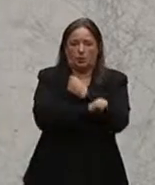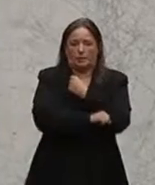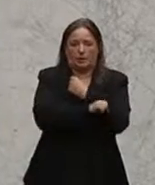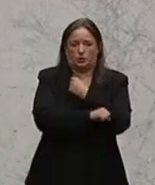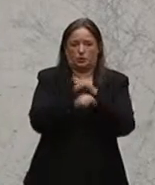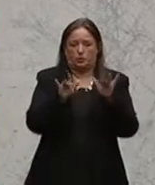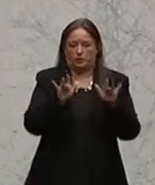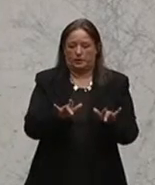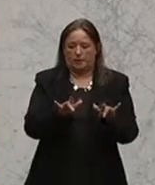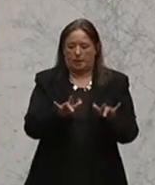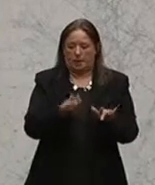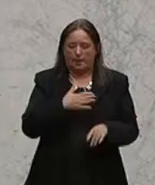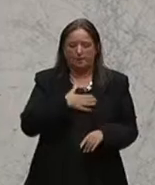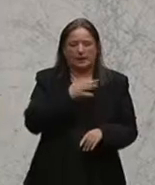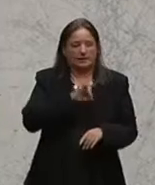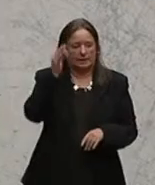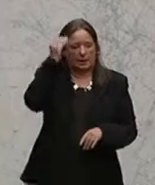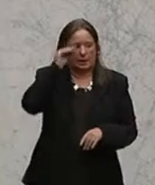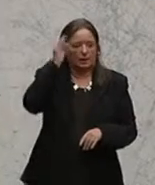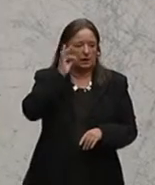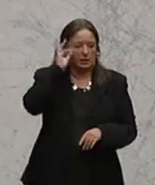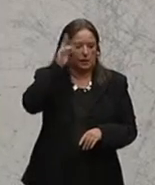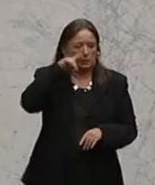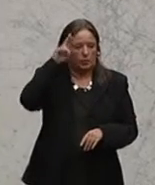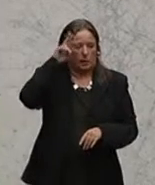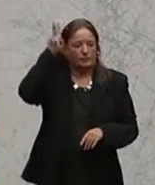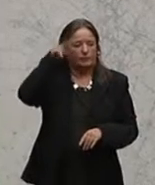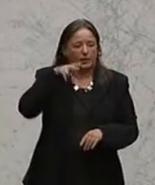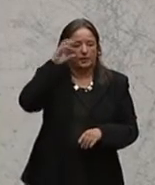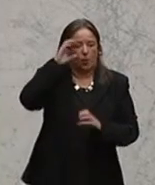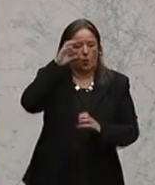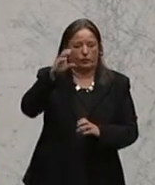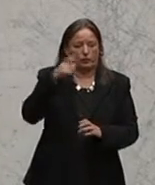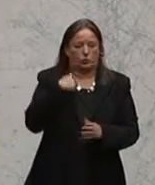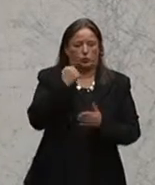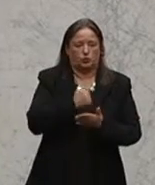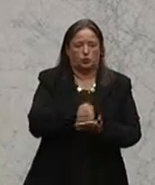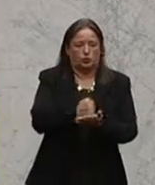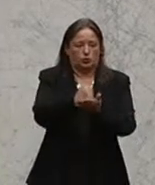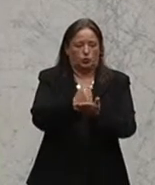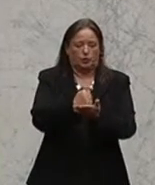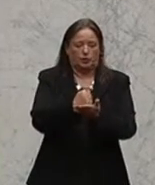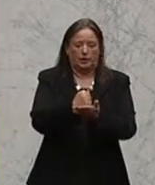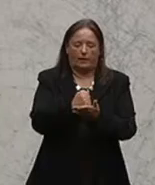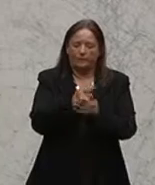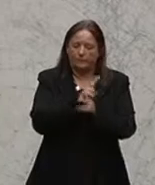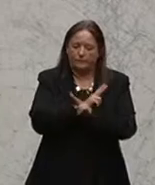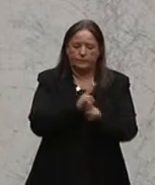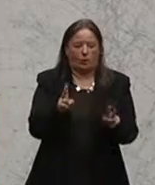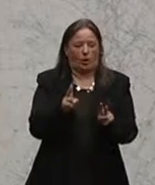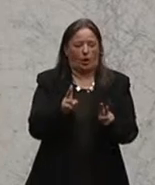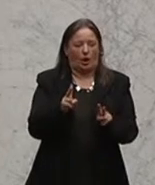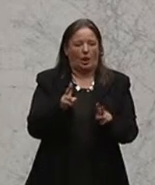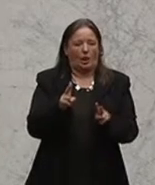ist. Meine sehr geehrten Damen und Herren, die Wiener ÖVP, und das unterstütze ich aus ganzem Herzen, tritt